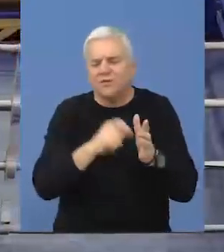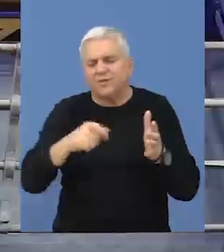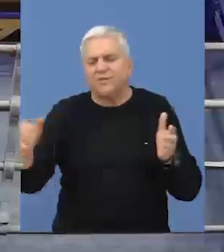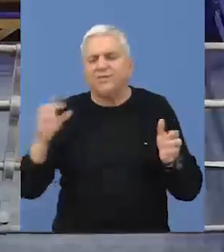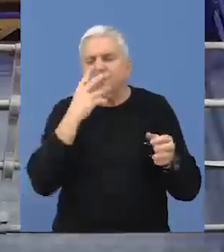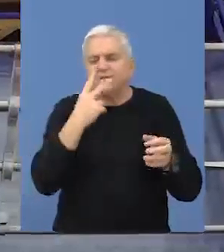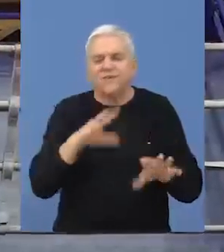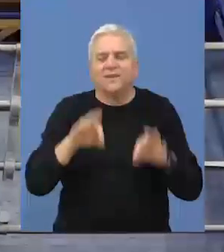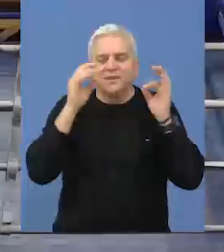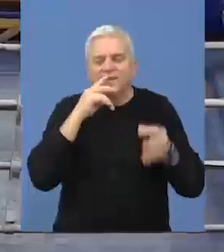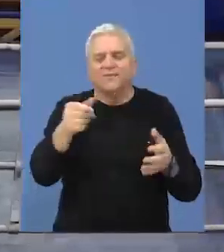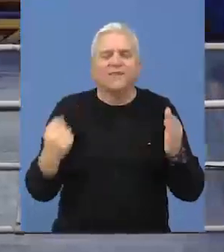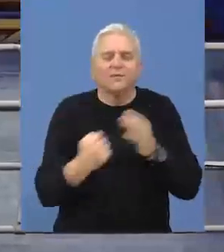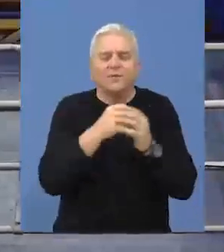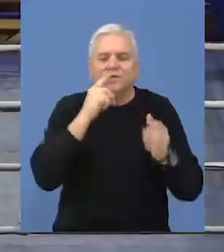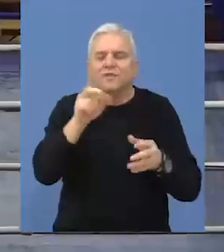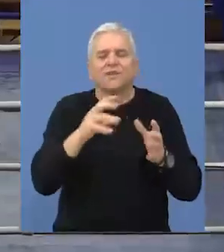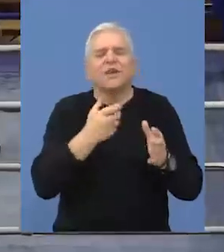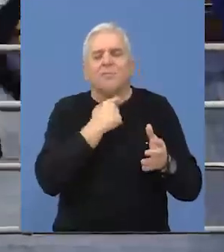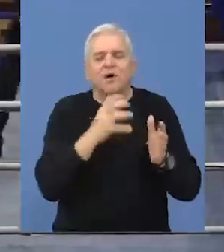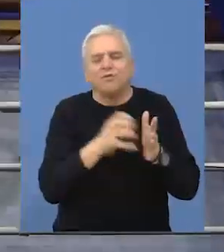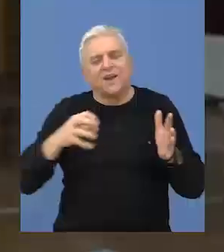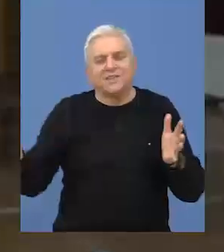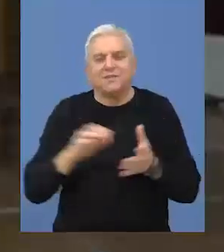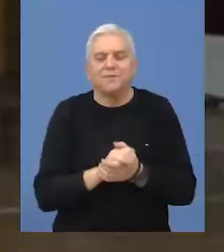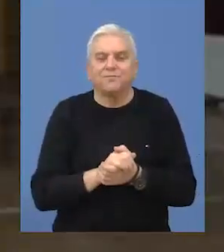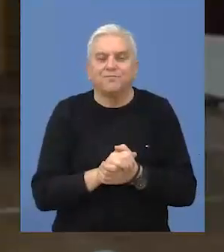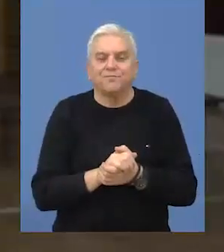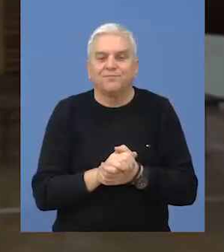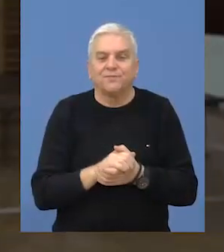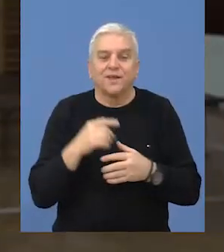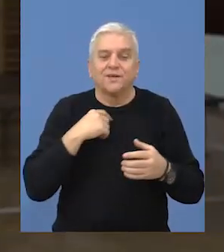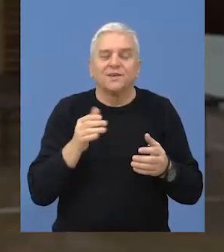Međutim, to desilo, da sam ga našao dole u preksu sudarac, on je mogo da nastavi.